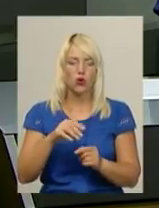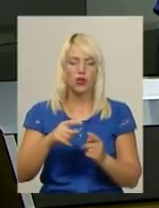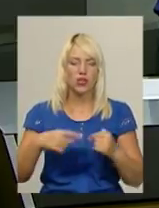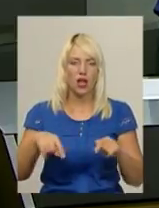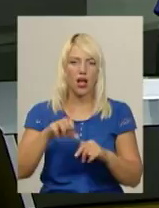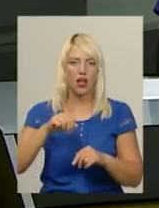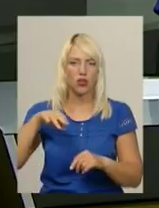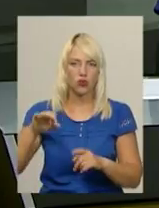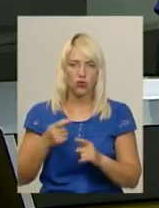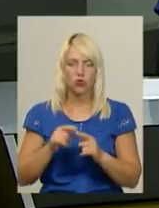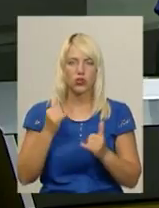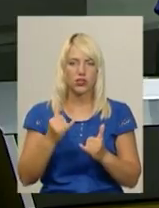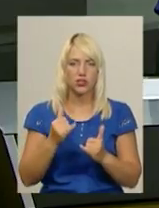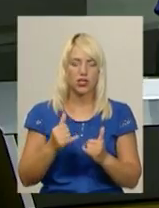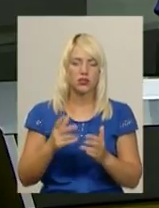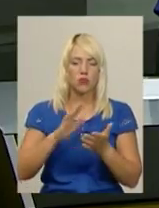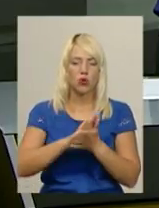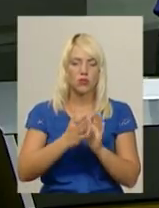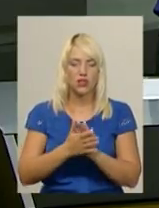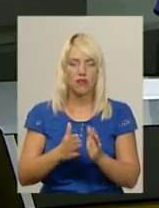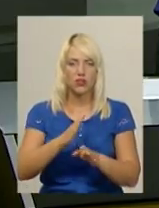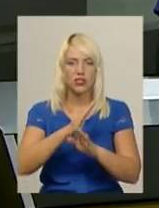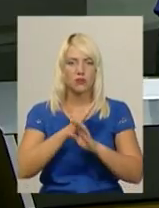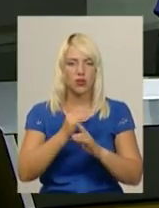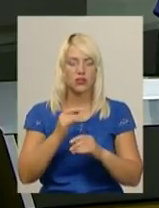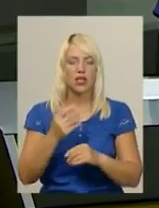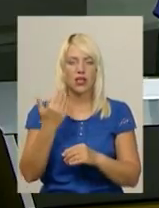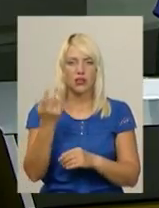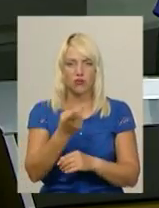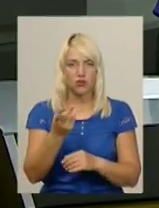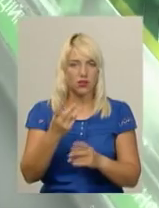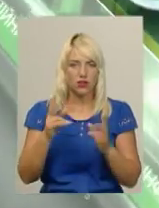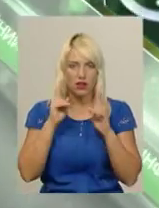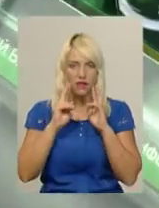обставини смерті Анатолія Андрушчука та Богдана Блінчука поки нічого не відомо.